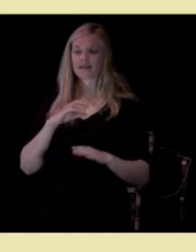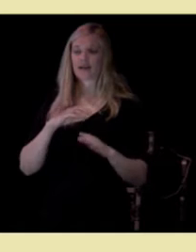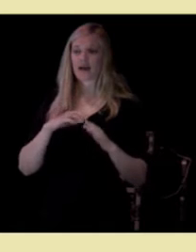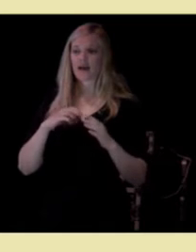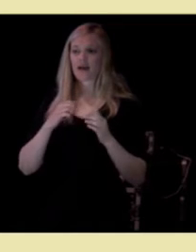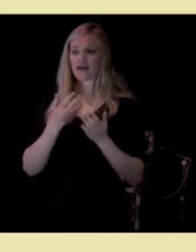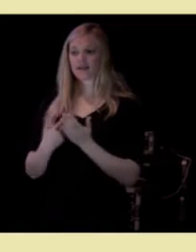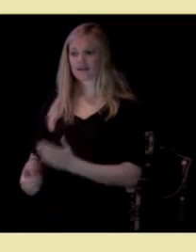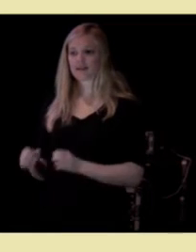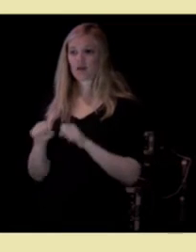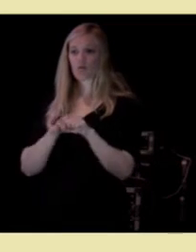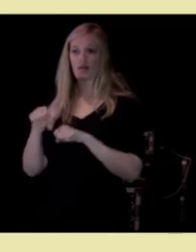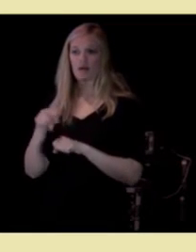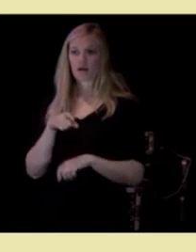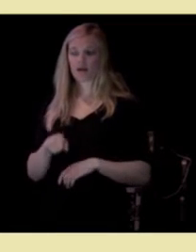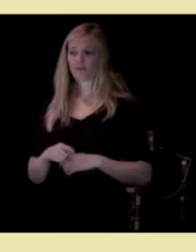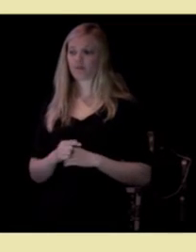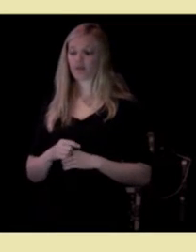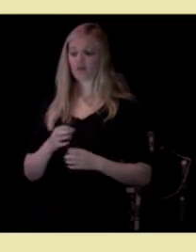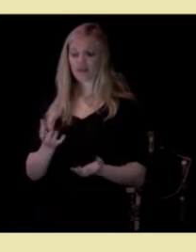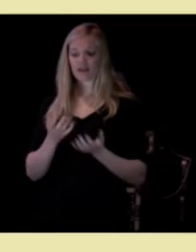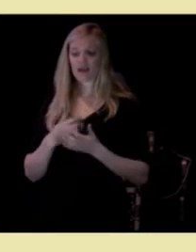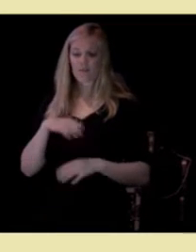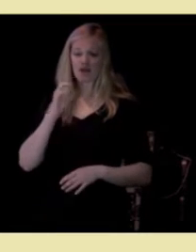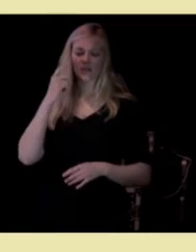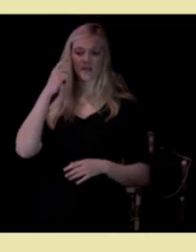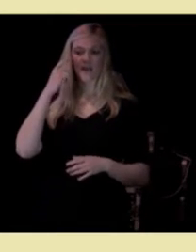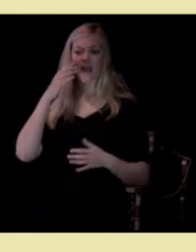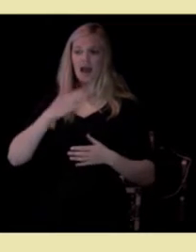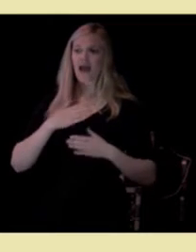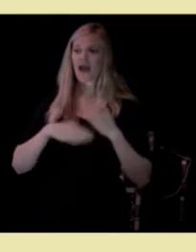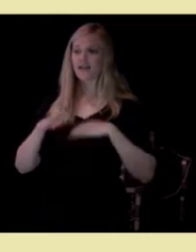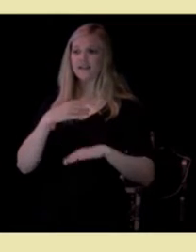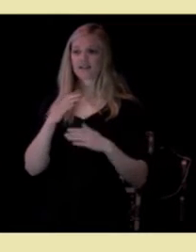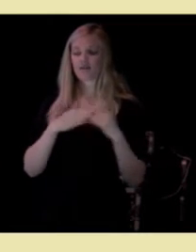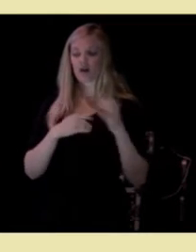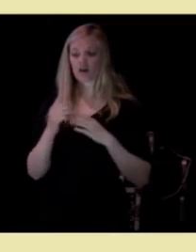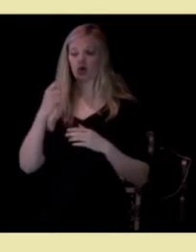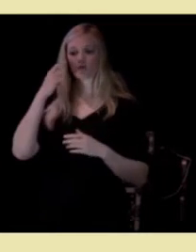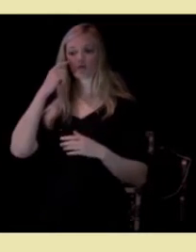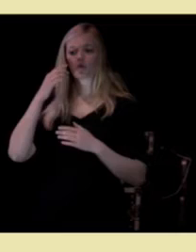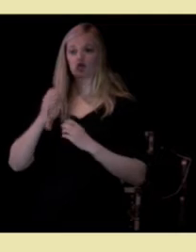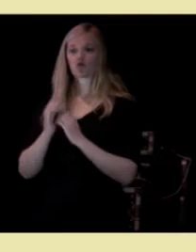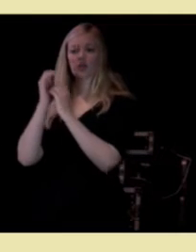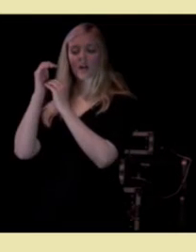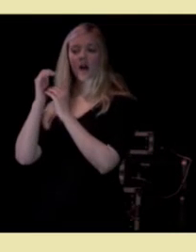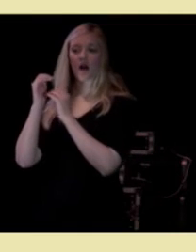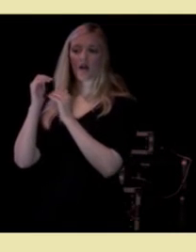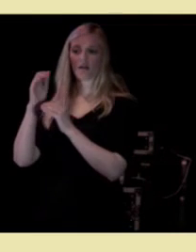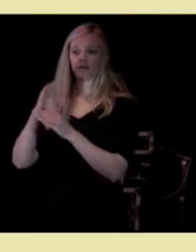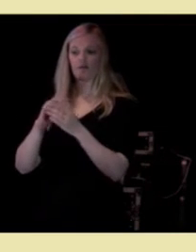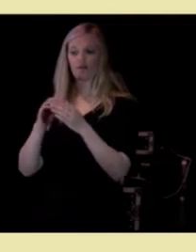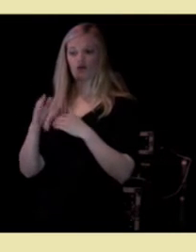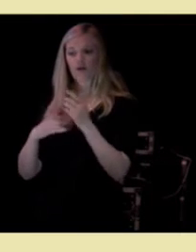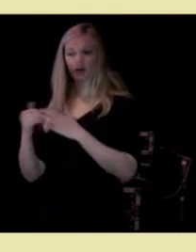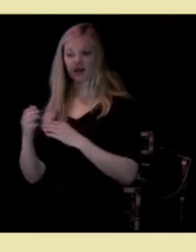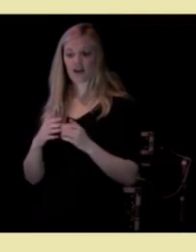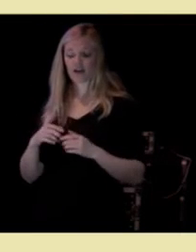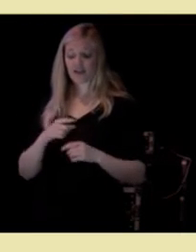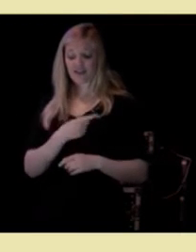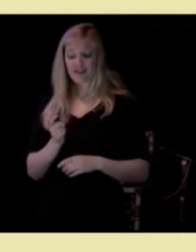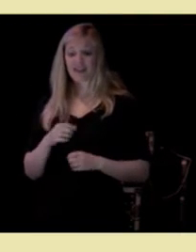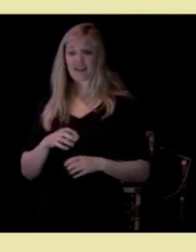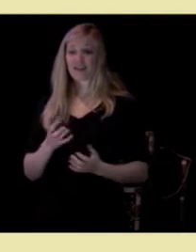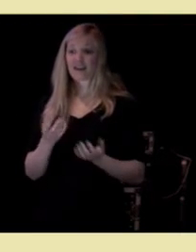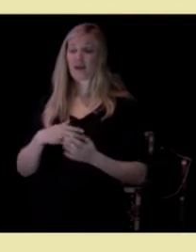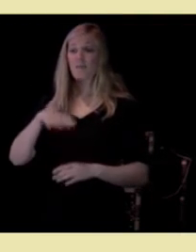Vi trenger flere med helsefaglig og sosialfaglig kompetanse flere av de med høyere kompetanse og vi trenger